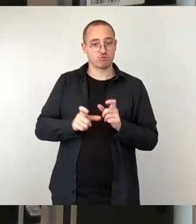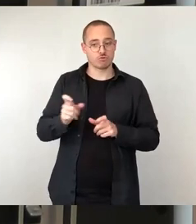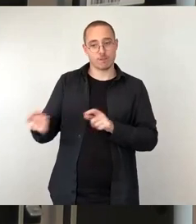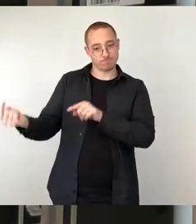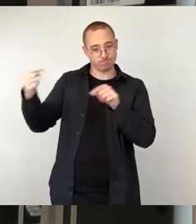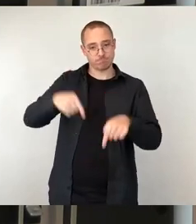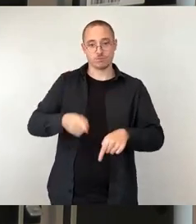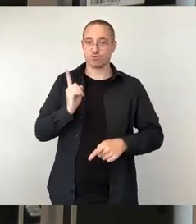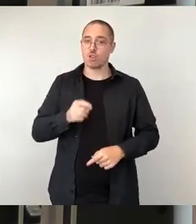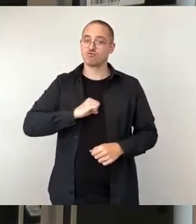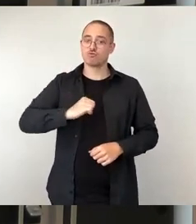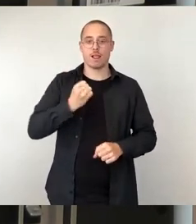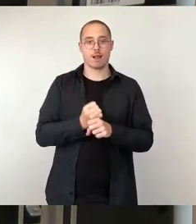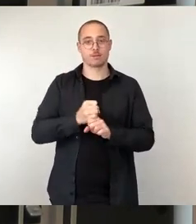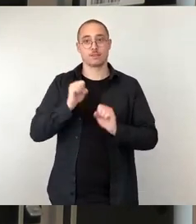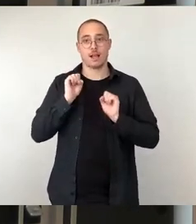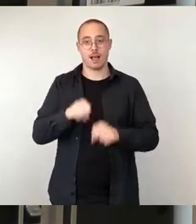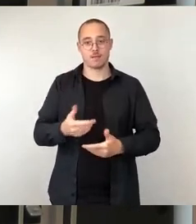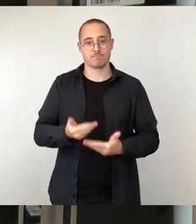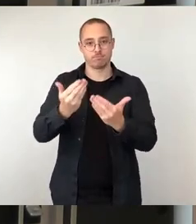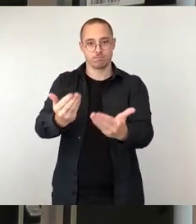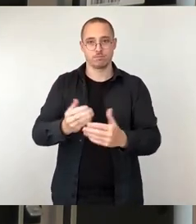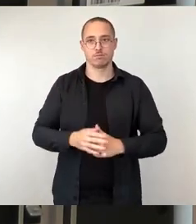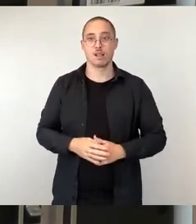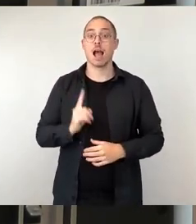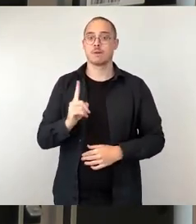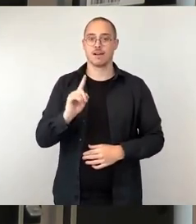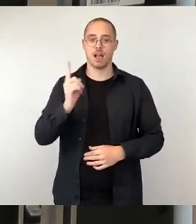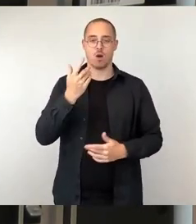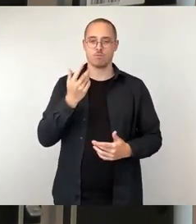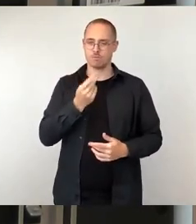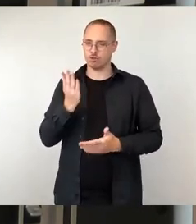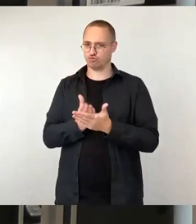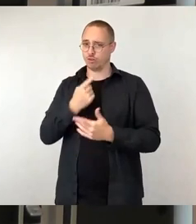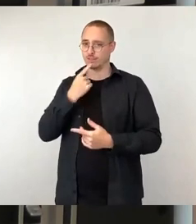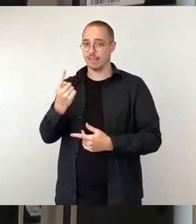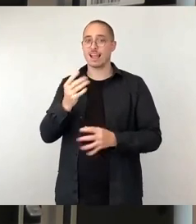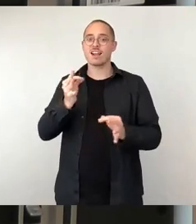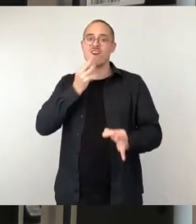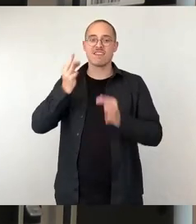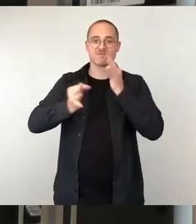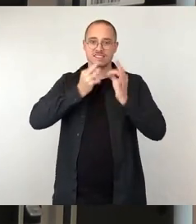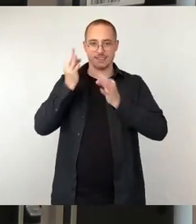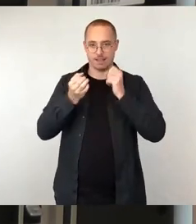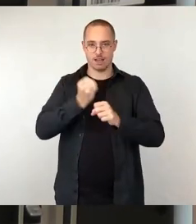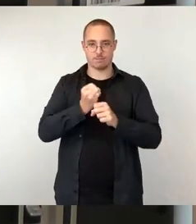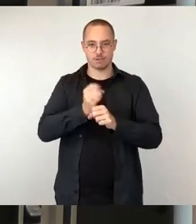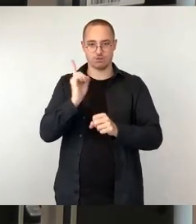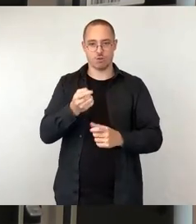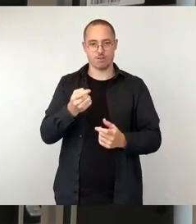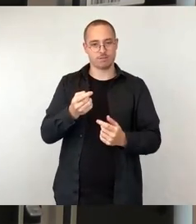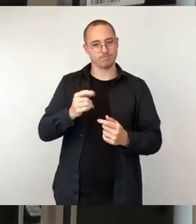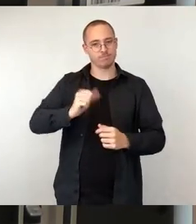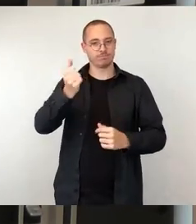allem, das haben einige schon gesagt, die qualifizierte Arbeit im Mittelpunkt steht. Wir wollen Menschen nicht nur beschäftigen hier, wir